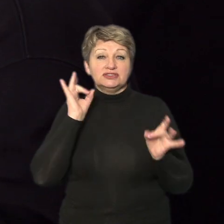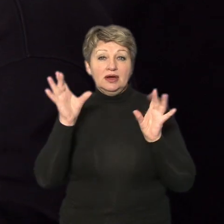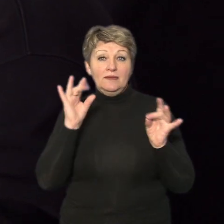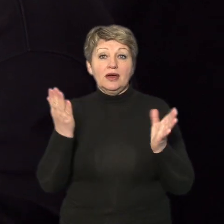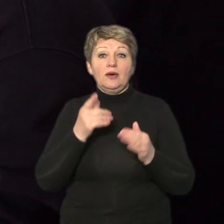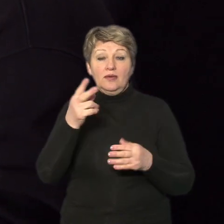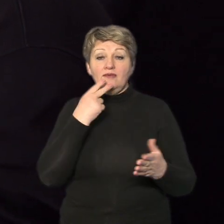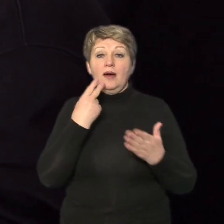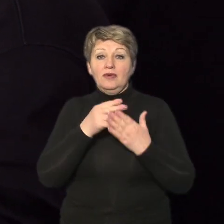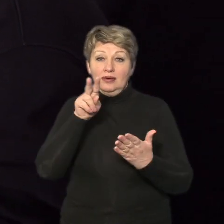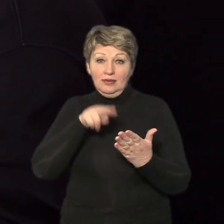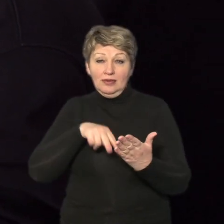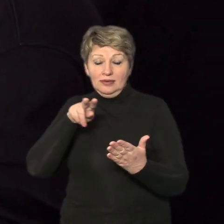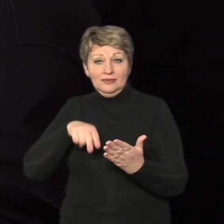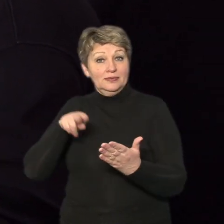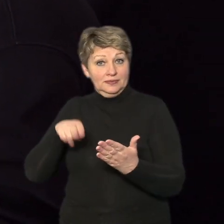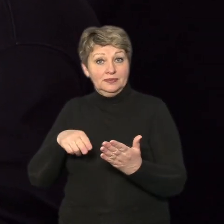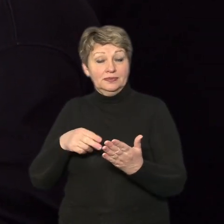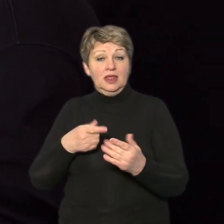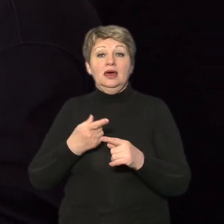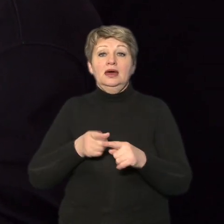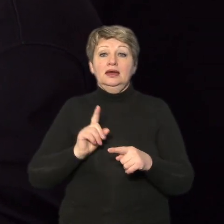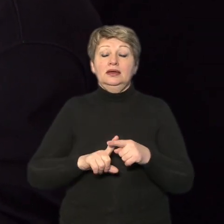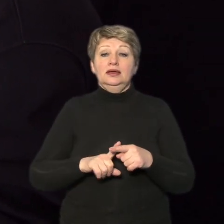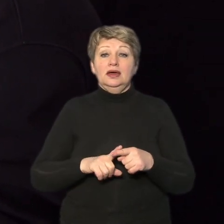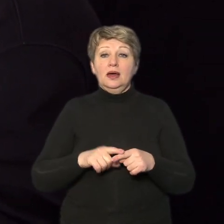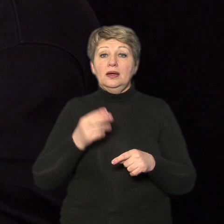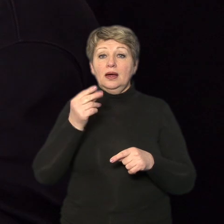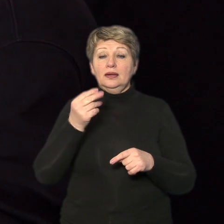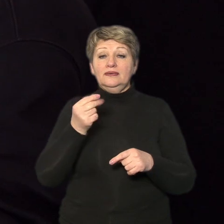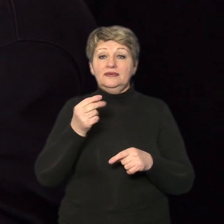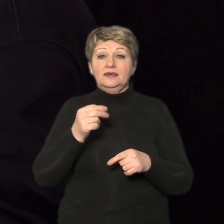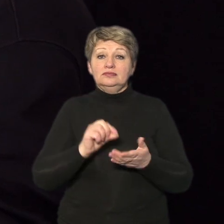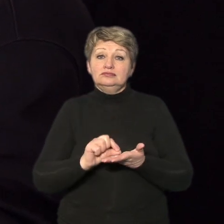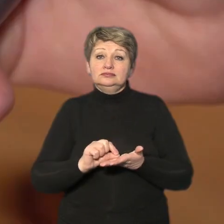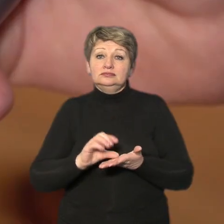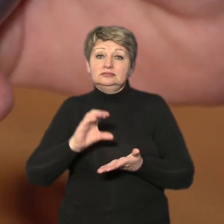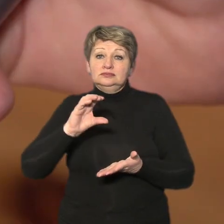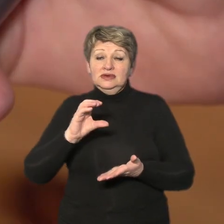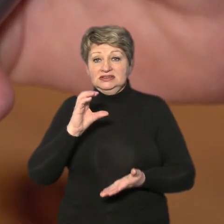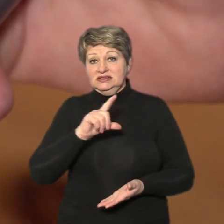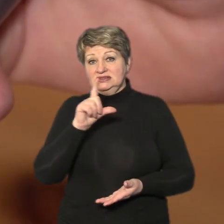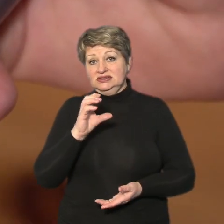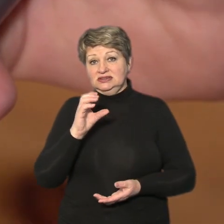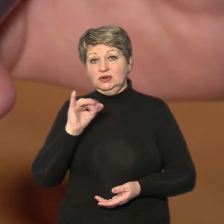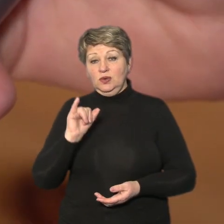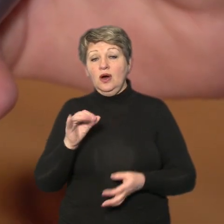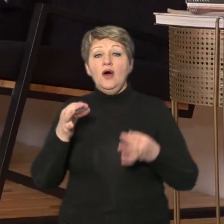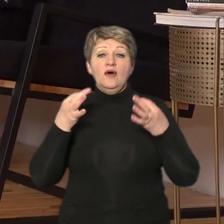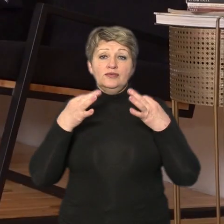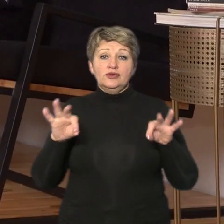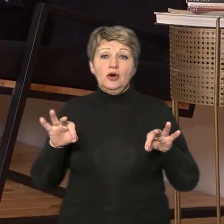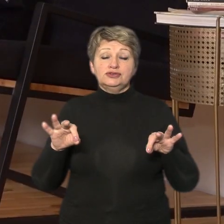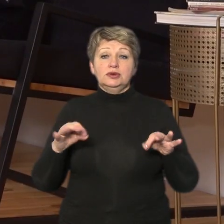дивитесь в грі ця монетизація вона капає на карту також ЗСУ у вільному доступі гра з